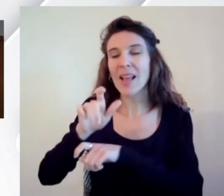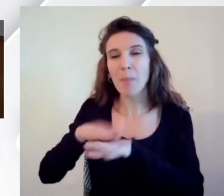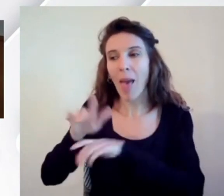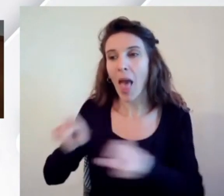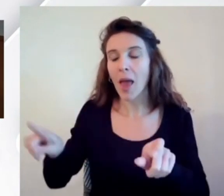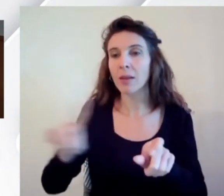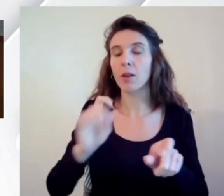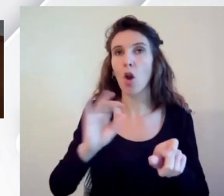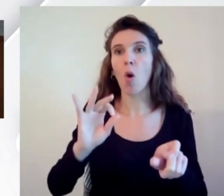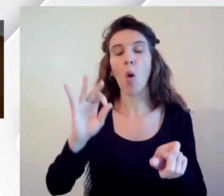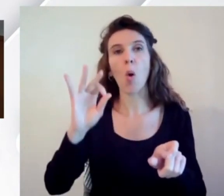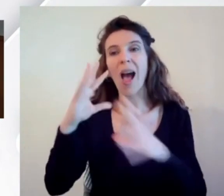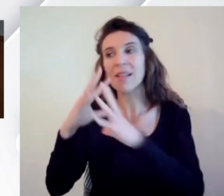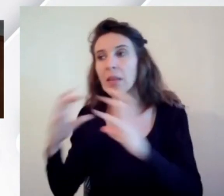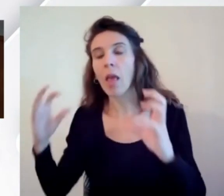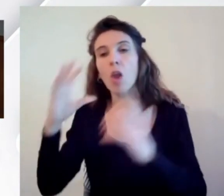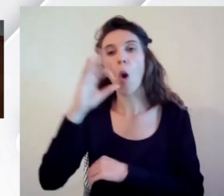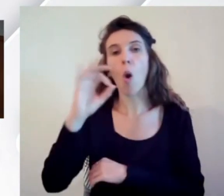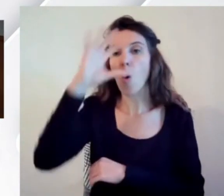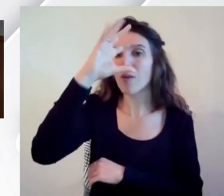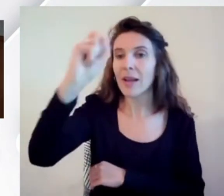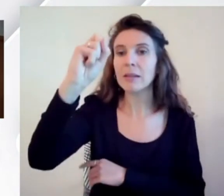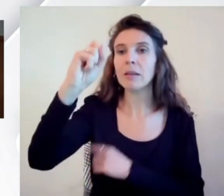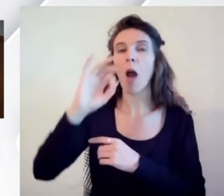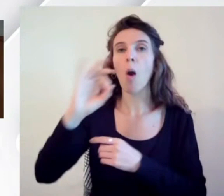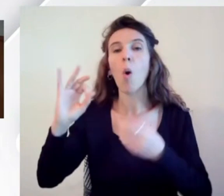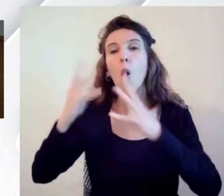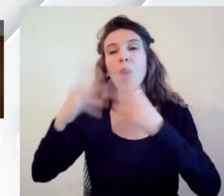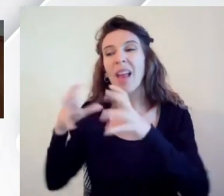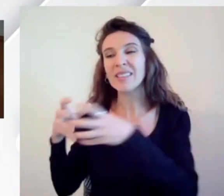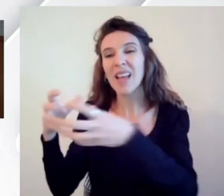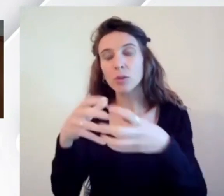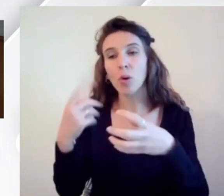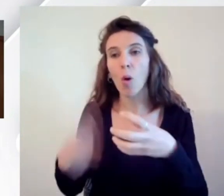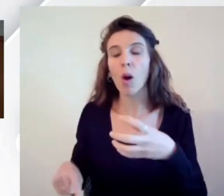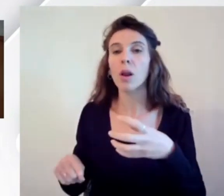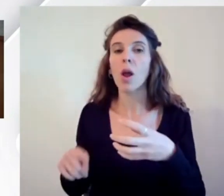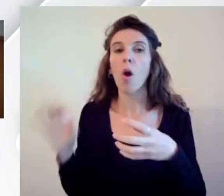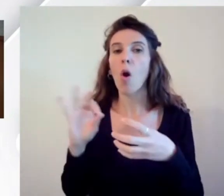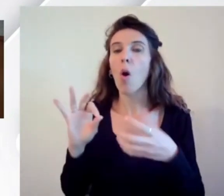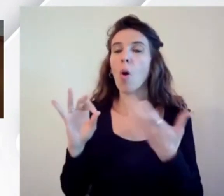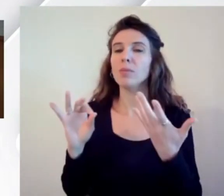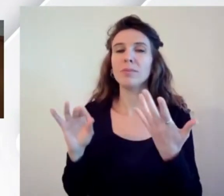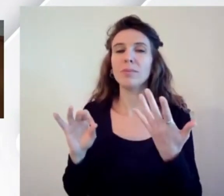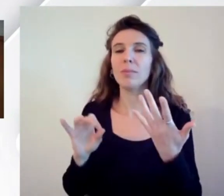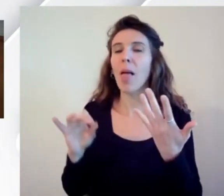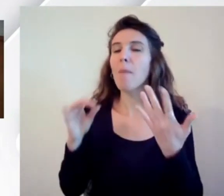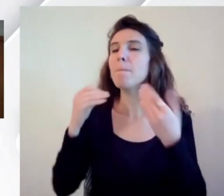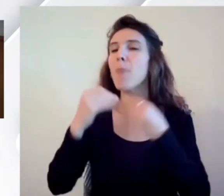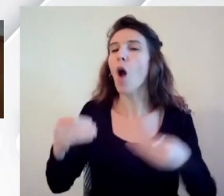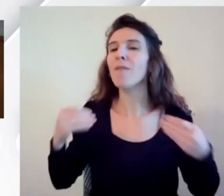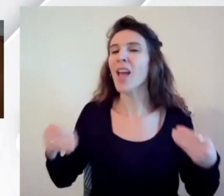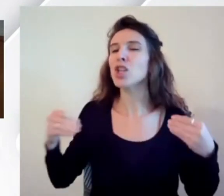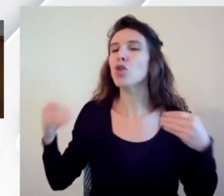università senza l'aiuto delle grandi organizzazioni senza l'aiuto di decine e decine di professioniste